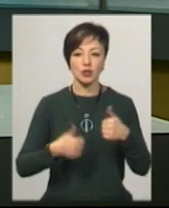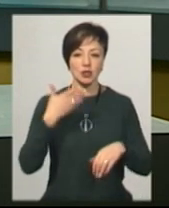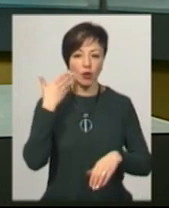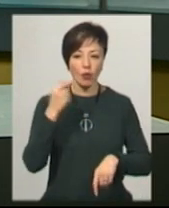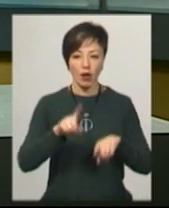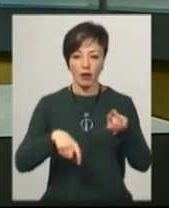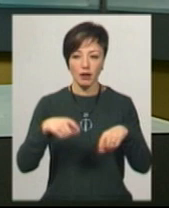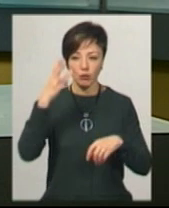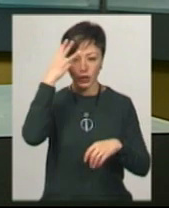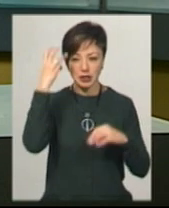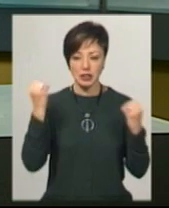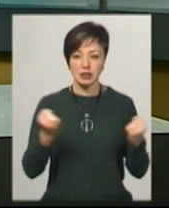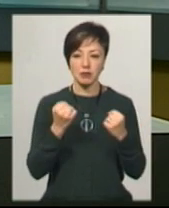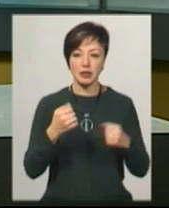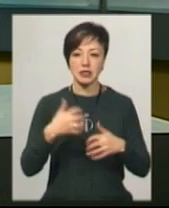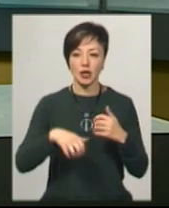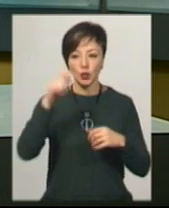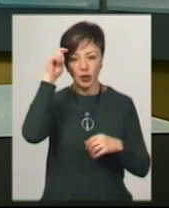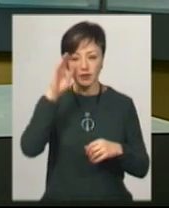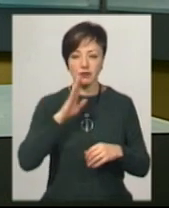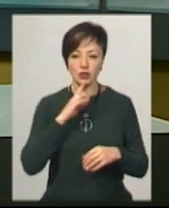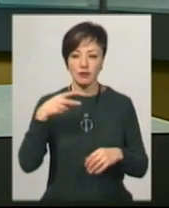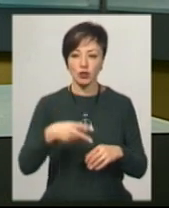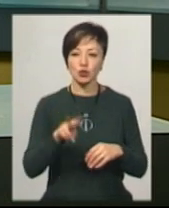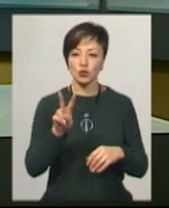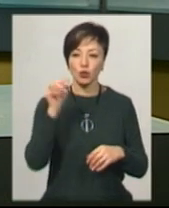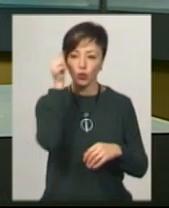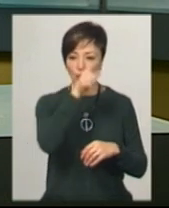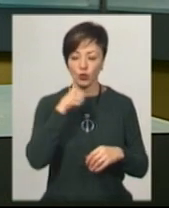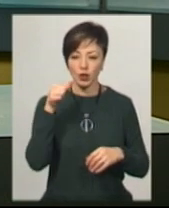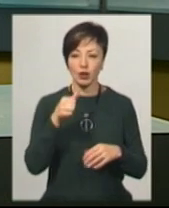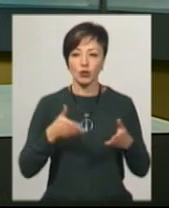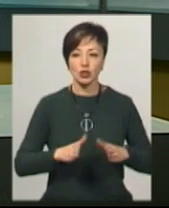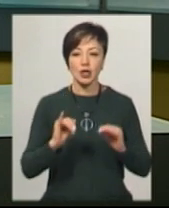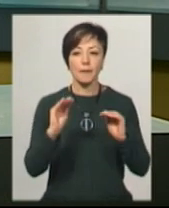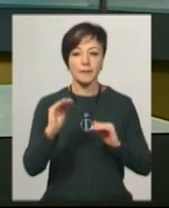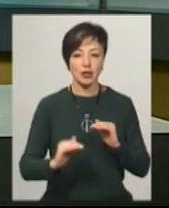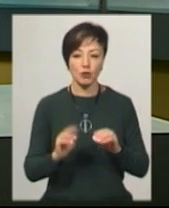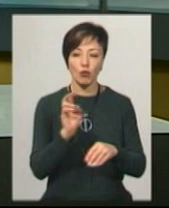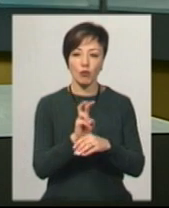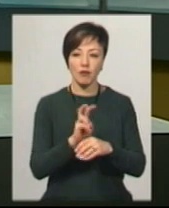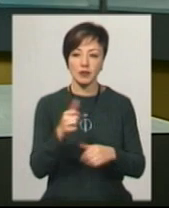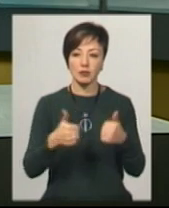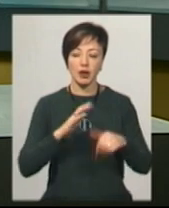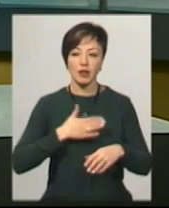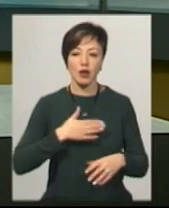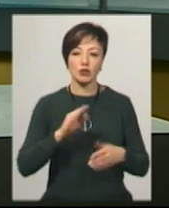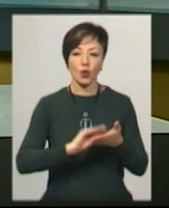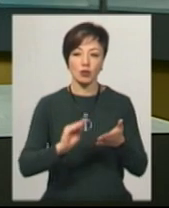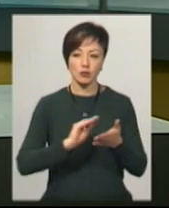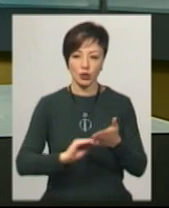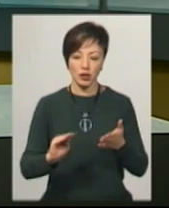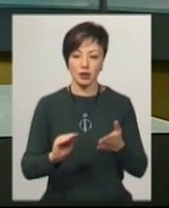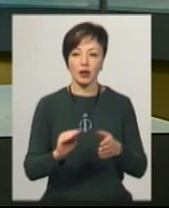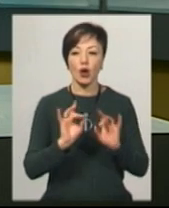легкої атлетики «Подільська зима». Серед юнаків та дівчат 2002 року народження і молодших. Побував на змаганнях і наш кореспондент Андрій